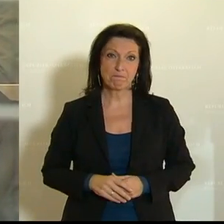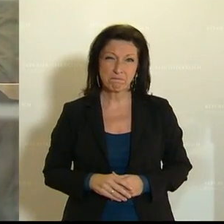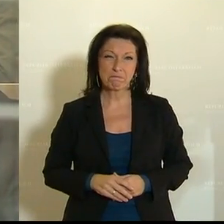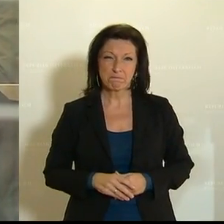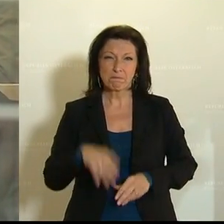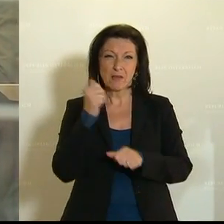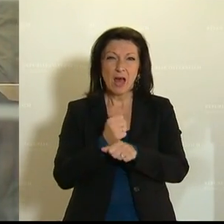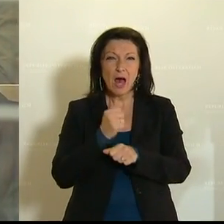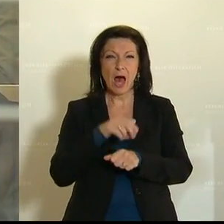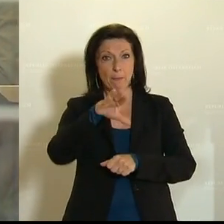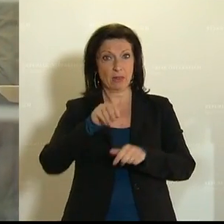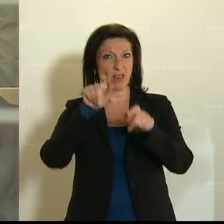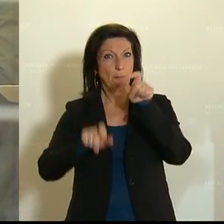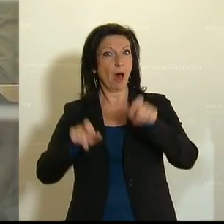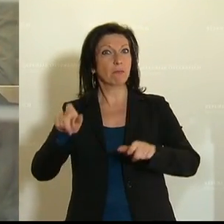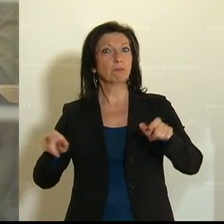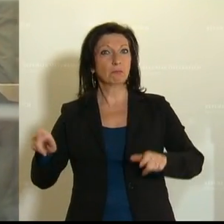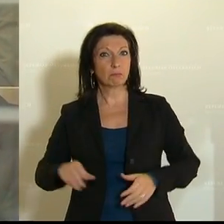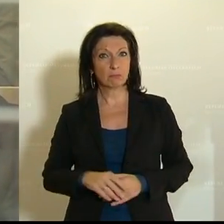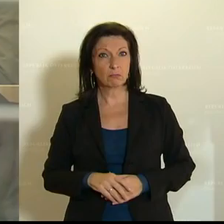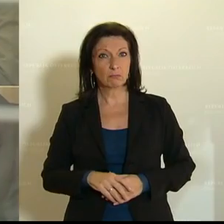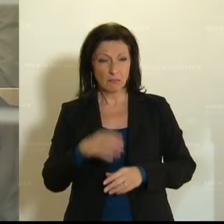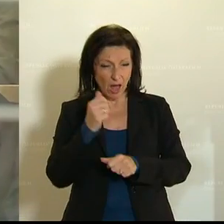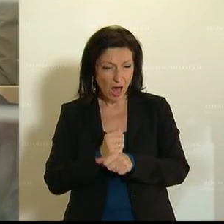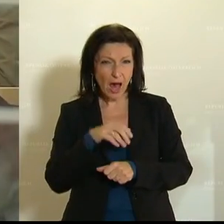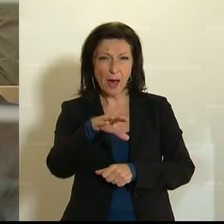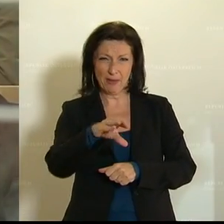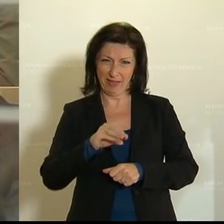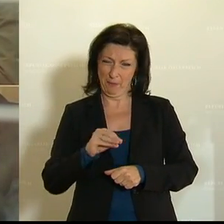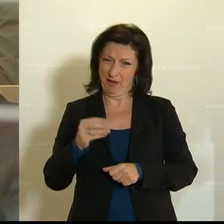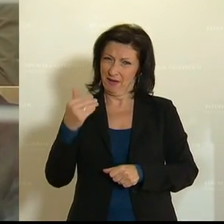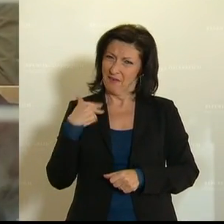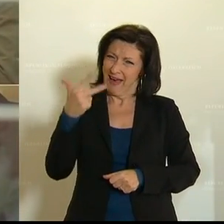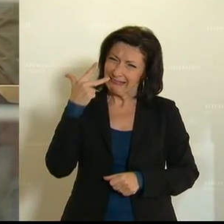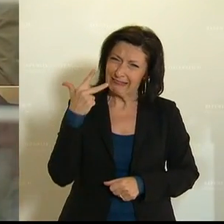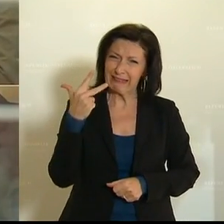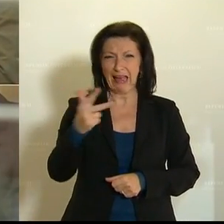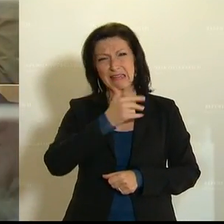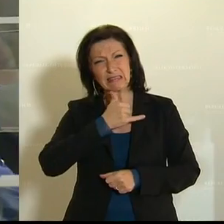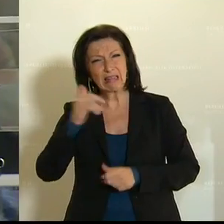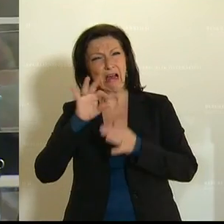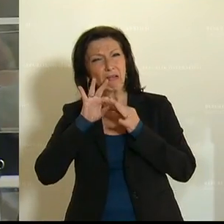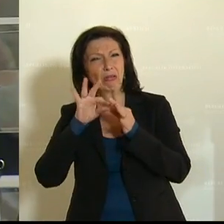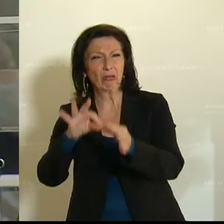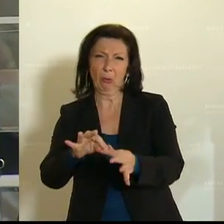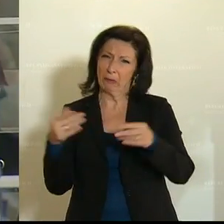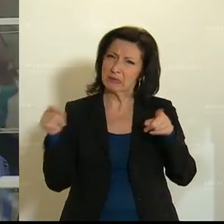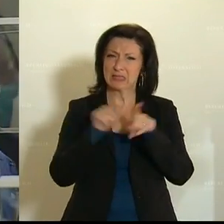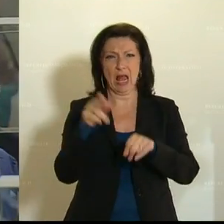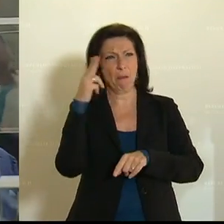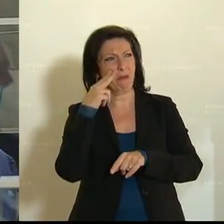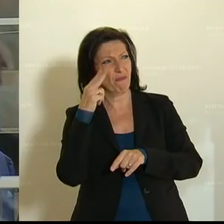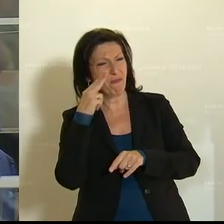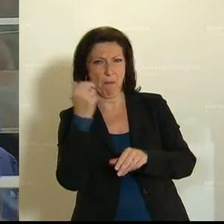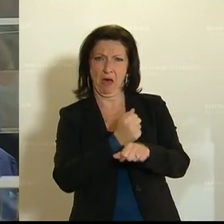Arbeitnehmerinnen und Arbeitnehmer, die oft 30 Jahre für eine Firma gearbeitet haben. Eine Firma, in der schon ihre